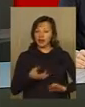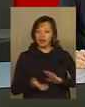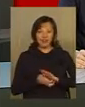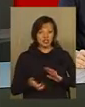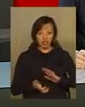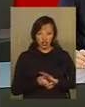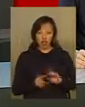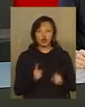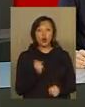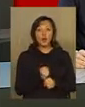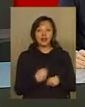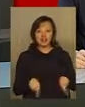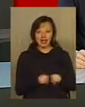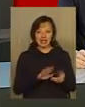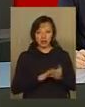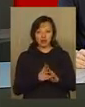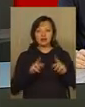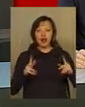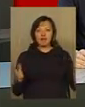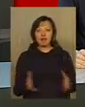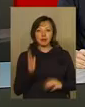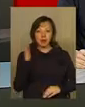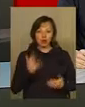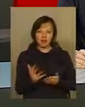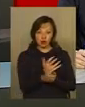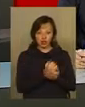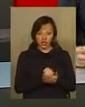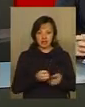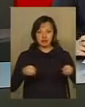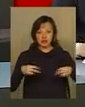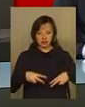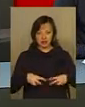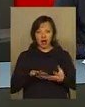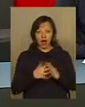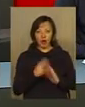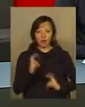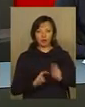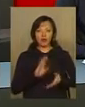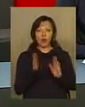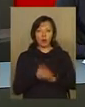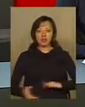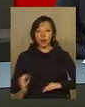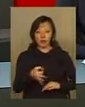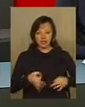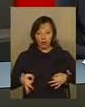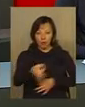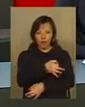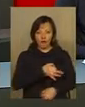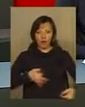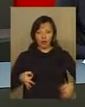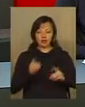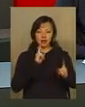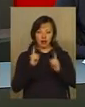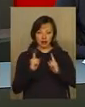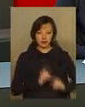вистачає. Що робити в такій ситуації, як вберегти майбутній урожай? Спеціалісти агропромислового комплексу краю обговорювали на